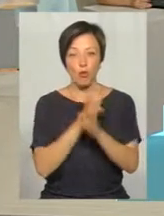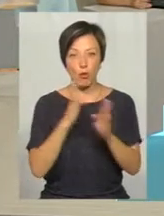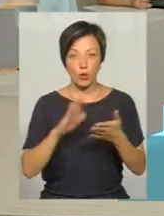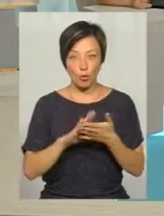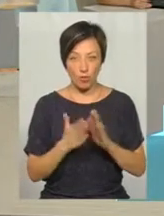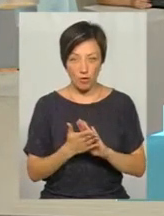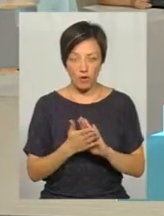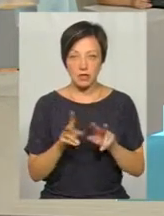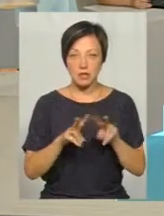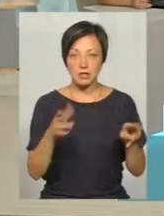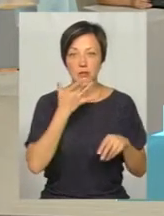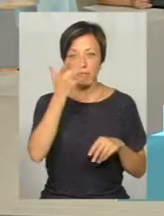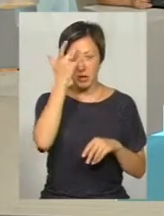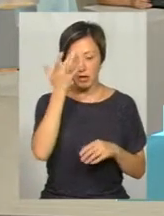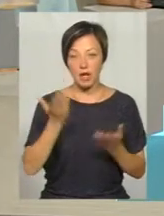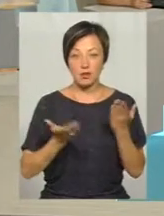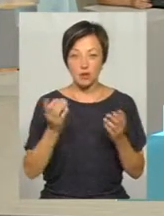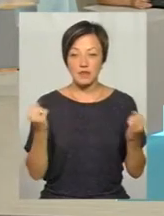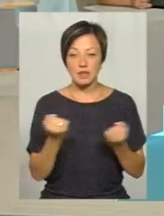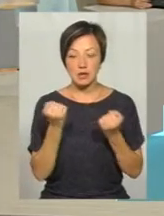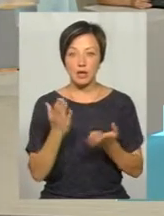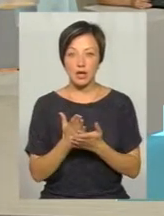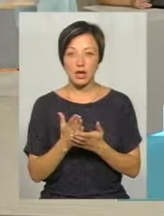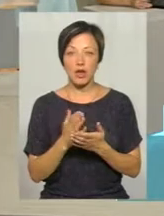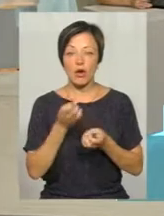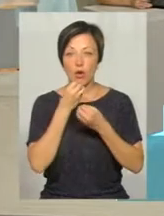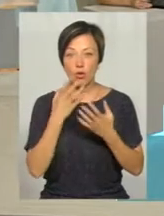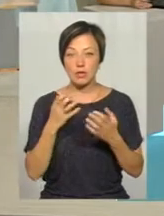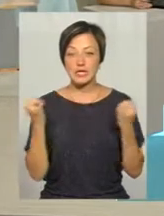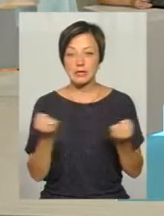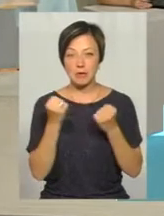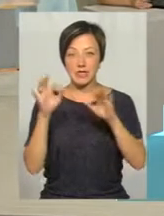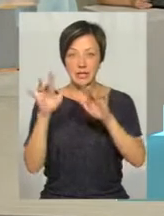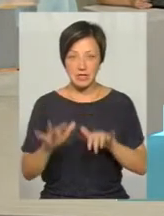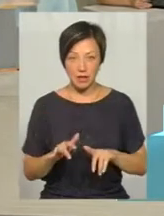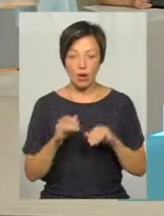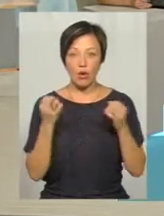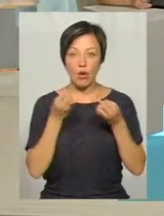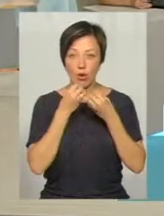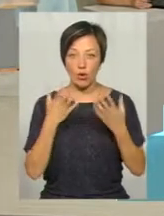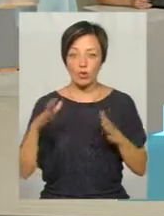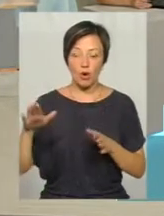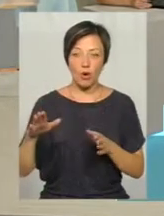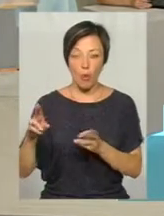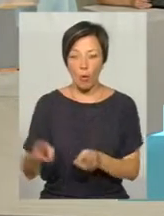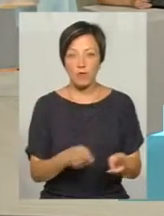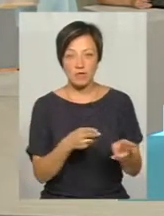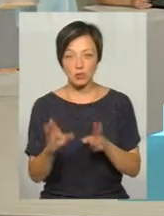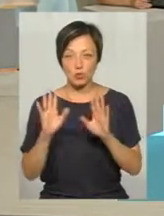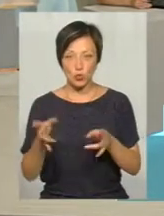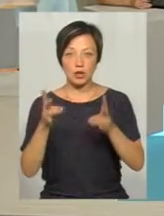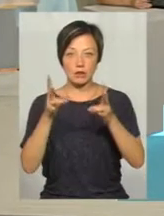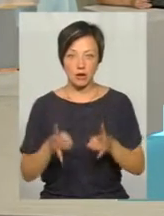умов. Так само, як і влітку. Тобто, якщо взимку є хороша зима, хороший сніг, хороша ковзанка, буде